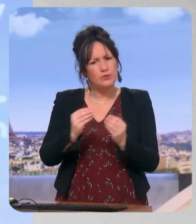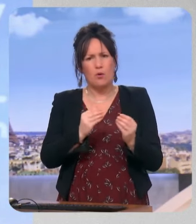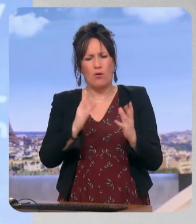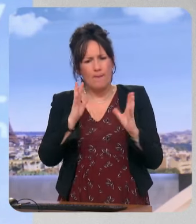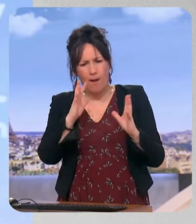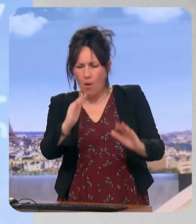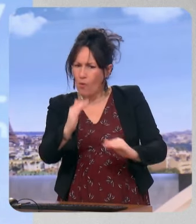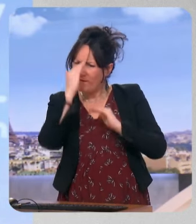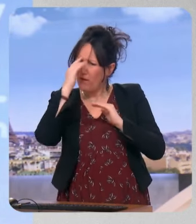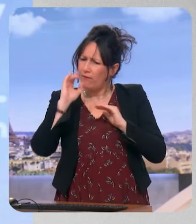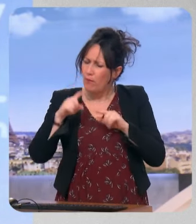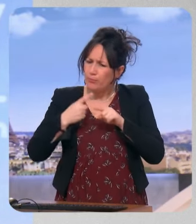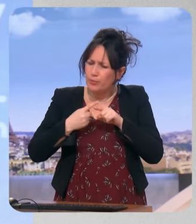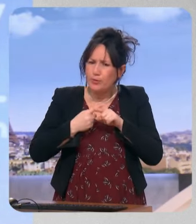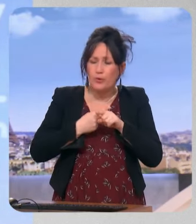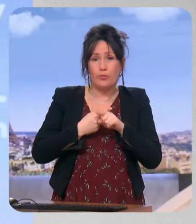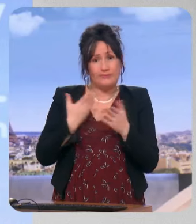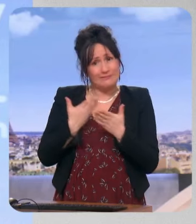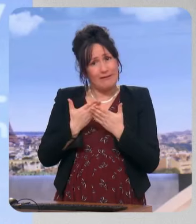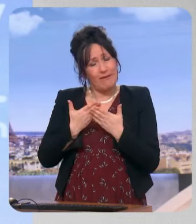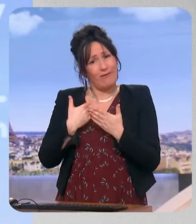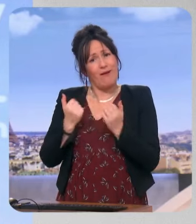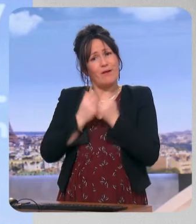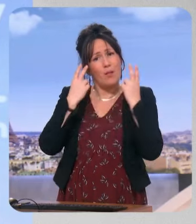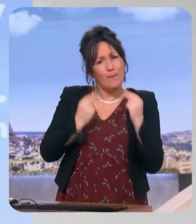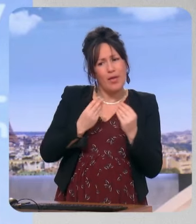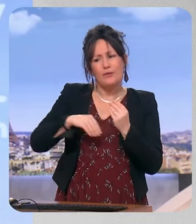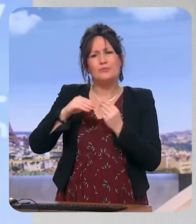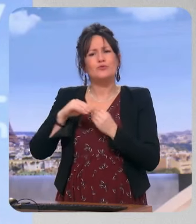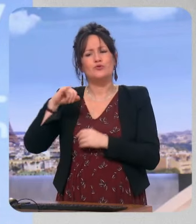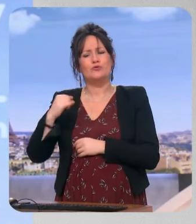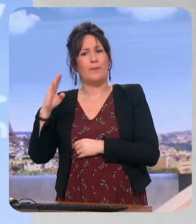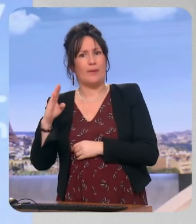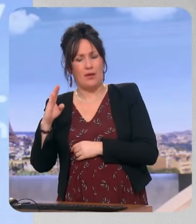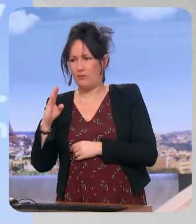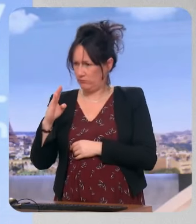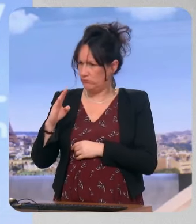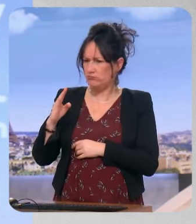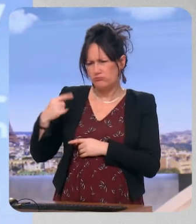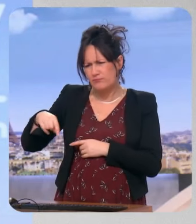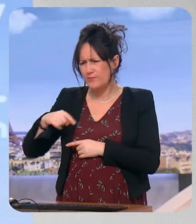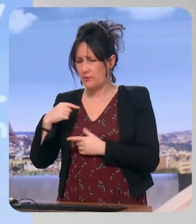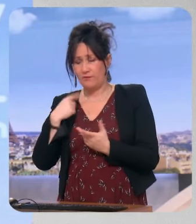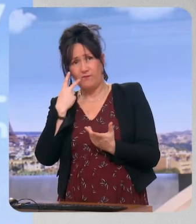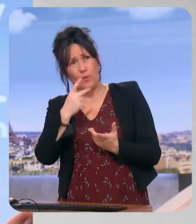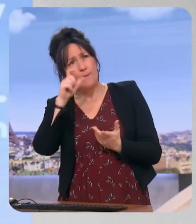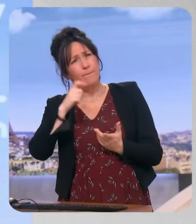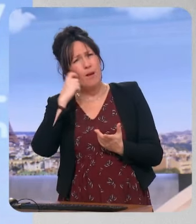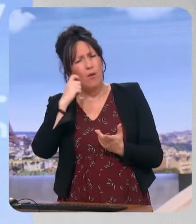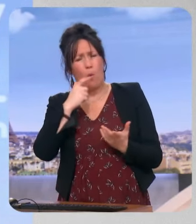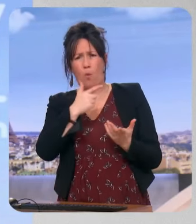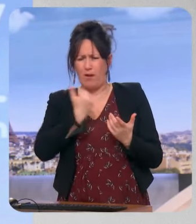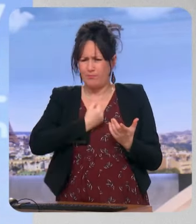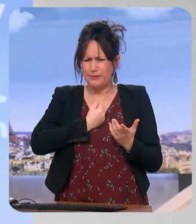C'est ce que nous faisons avec Marine Le Pen, avec Jordan Bardella. Nous considérons qu'Emmanuel Macron ruine notre pays, l'humilie à l'extérieur. Nous